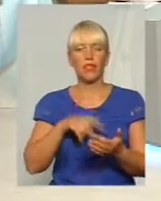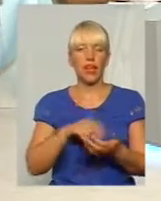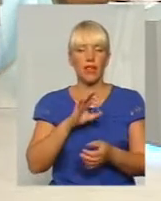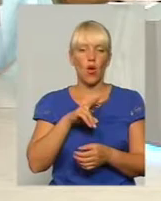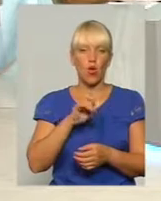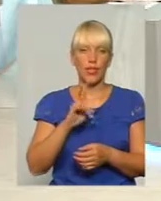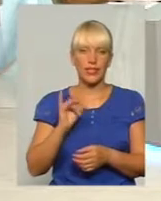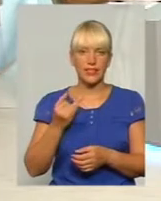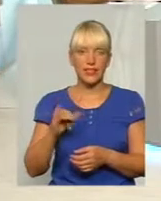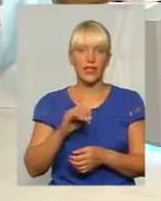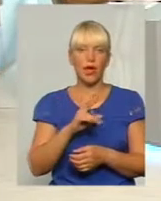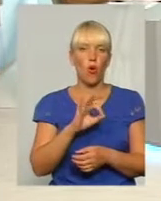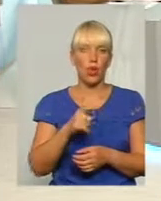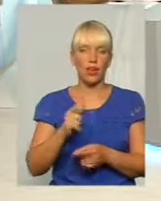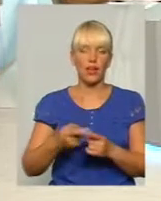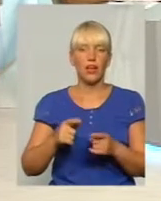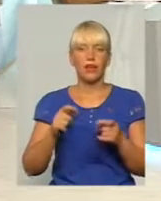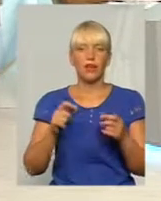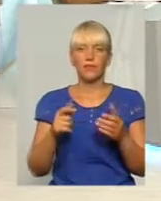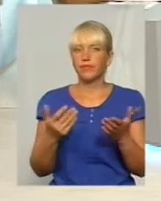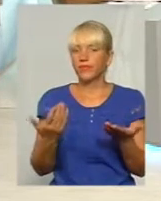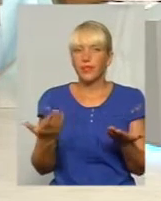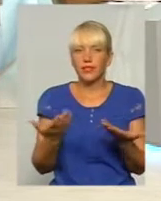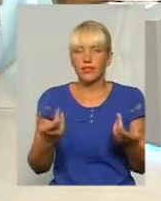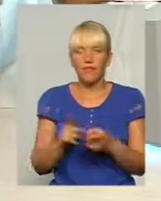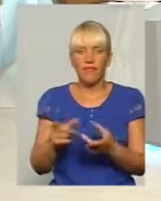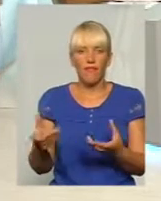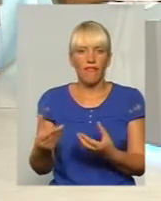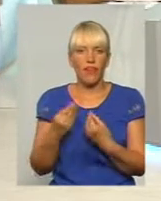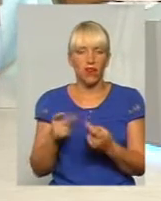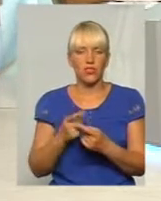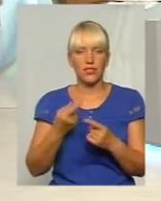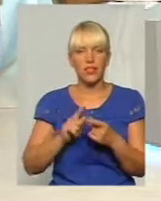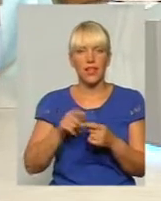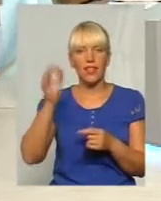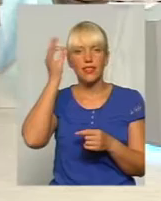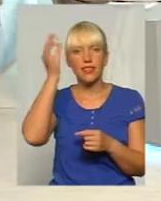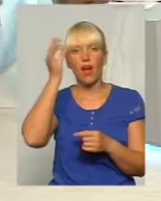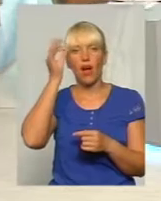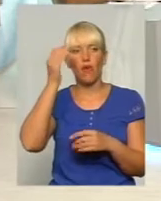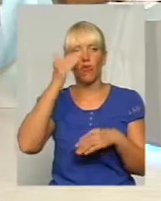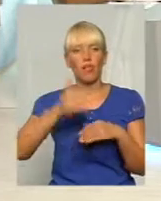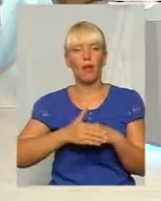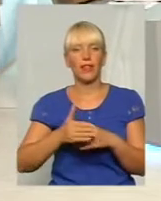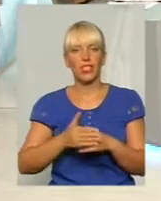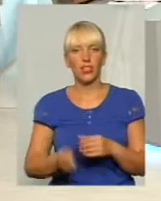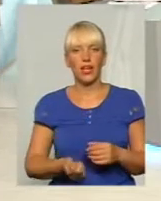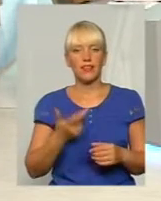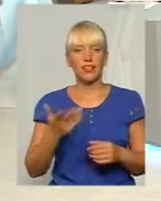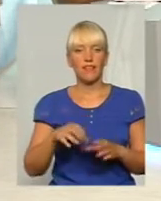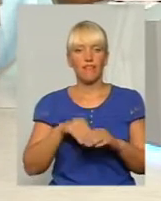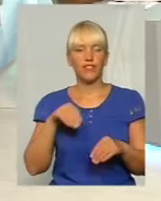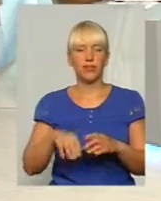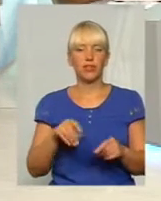до Олега, чи не складається враження, що все ж таки, якась, це все так нагадує якусь таку наближення якихось виборів. От створює